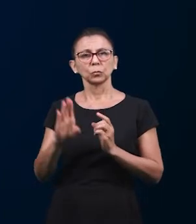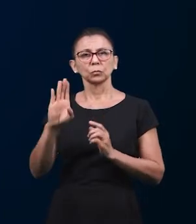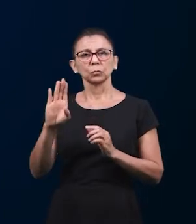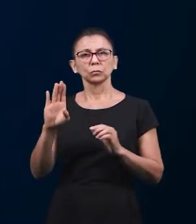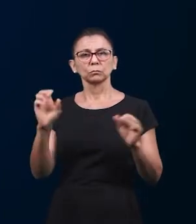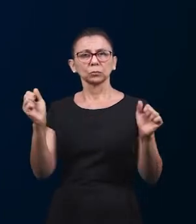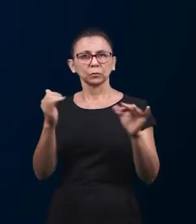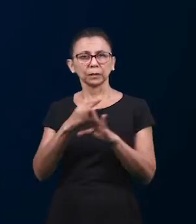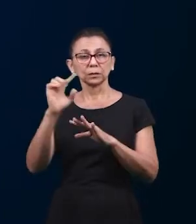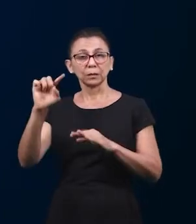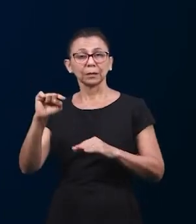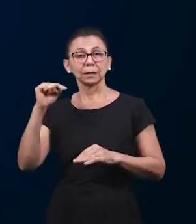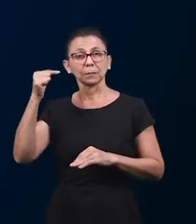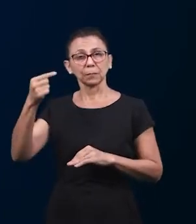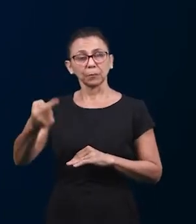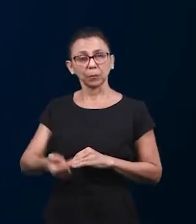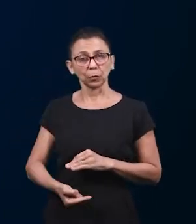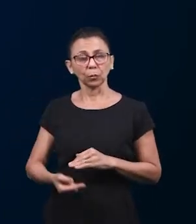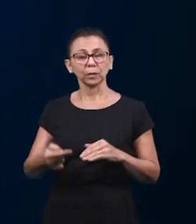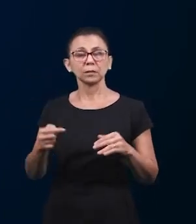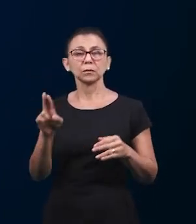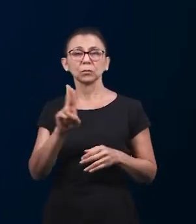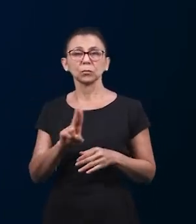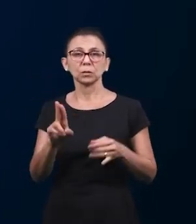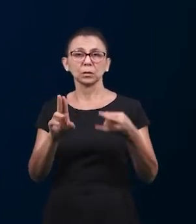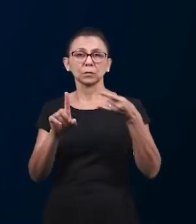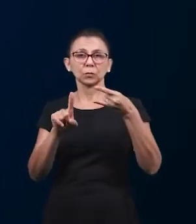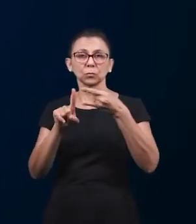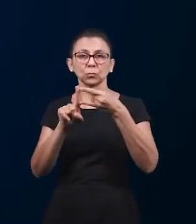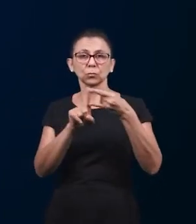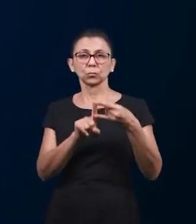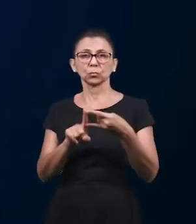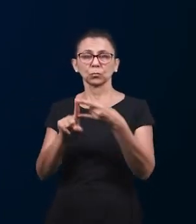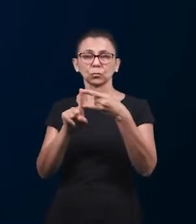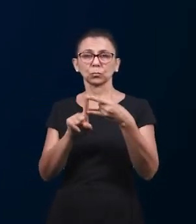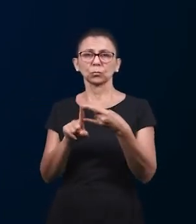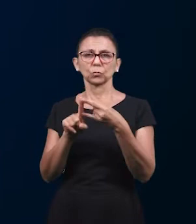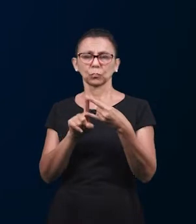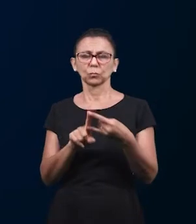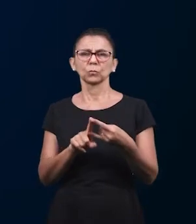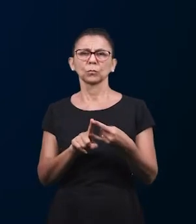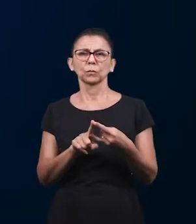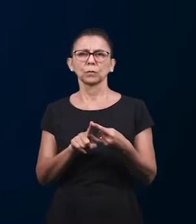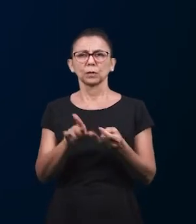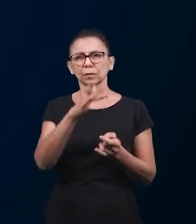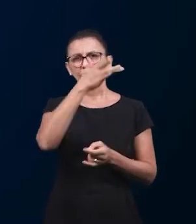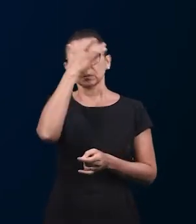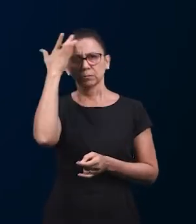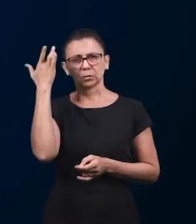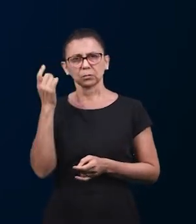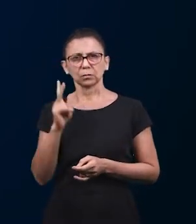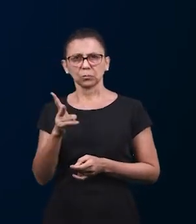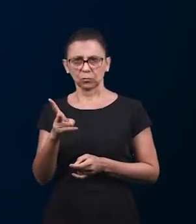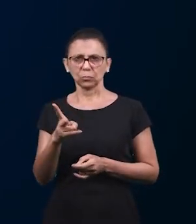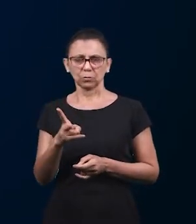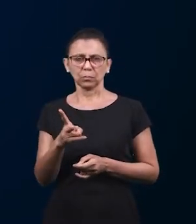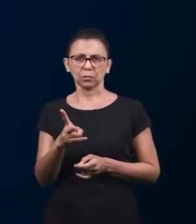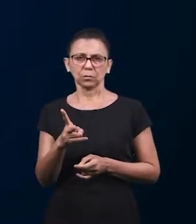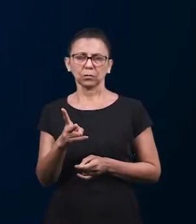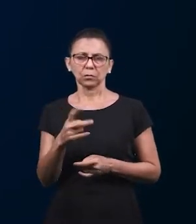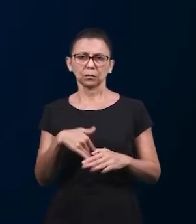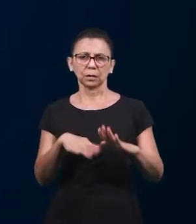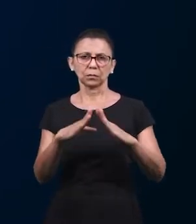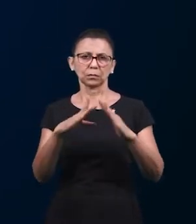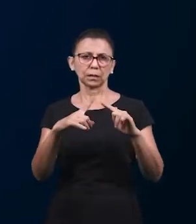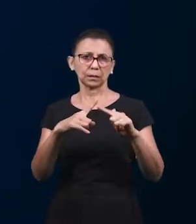вопросы после служения. Мы собираемся все вместе и мы